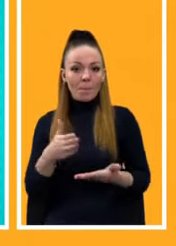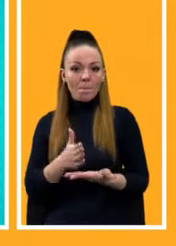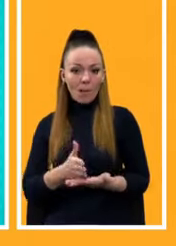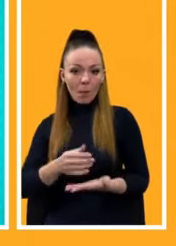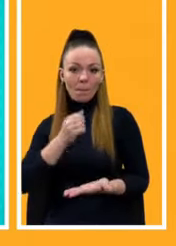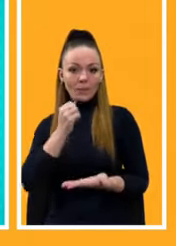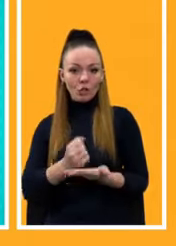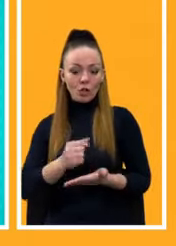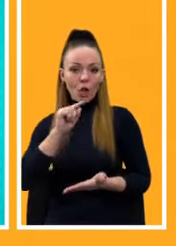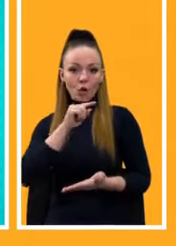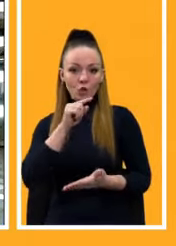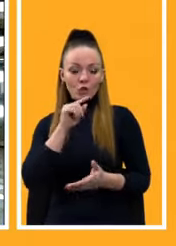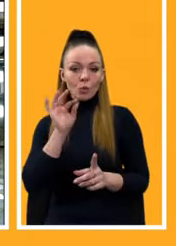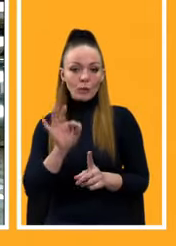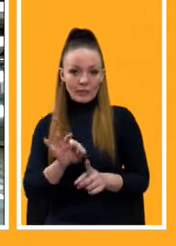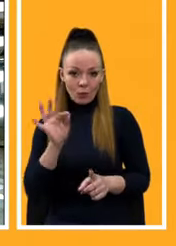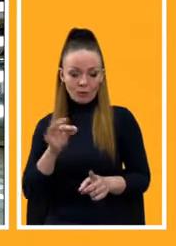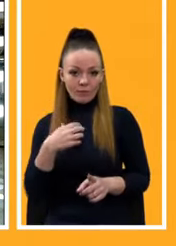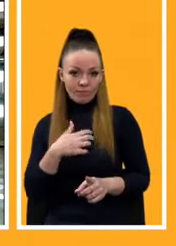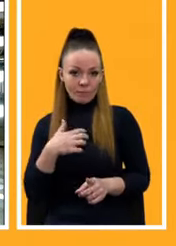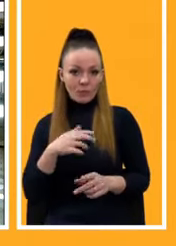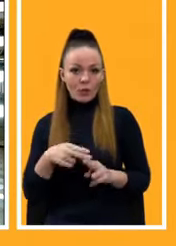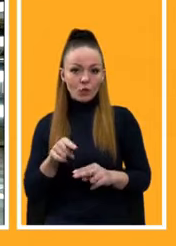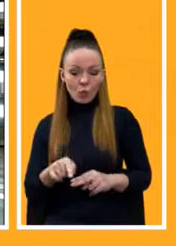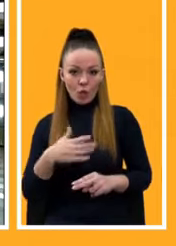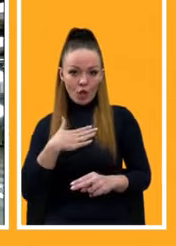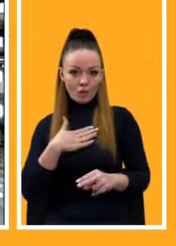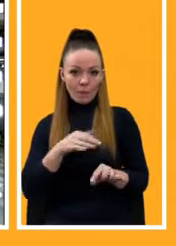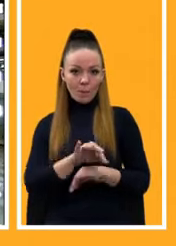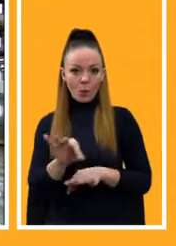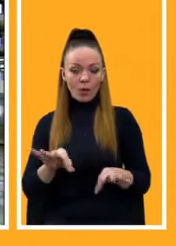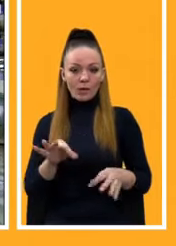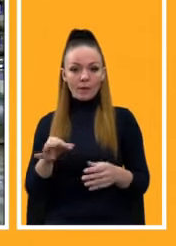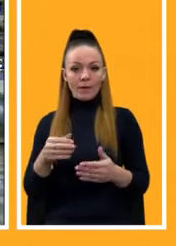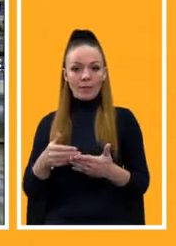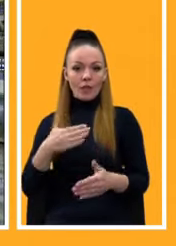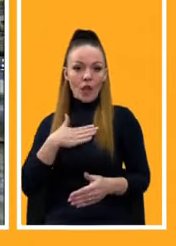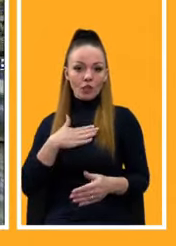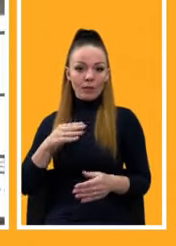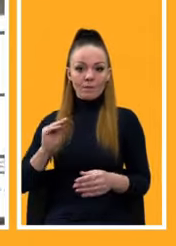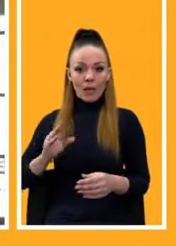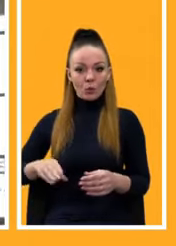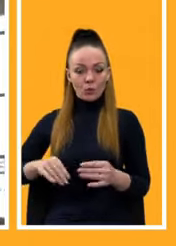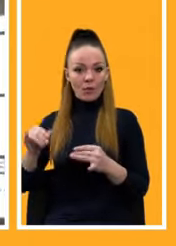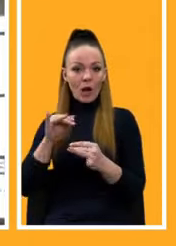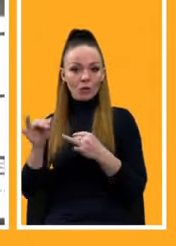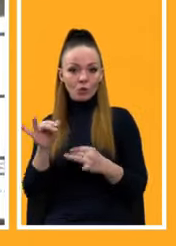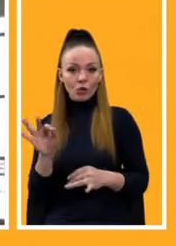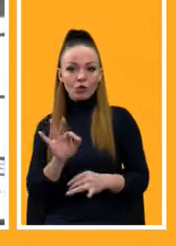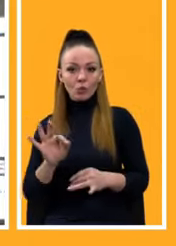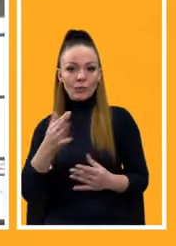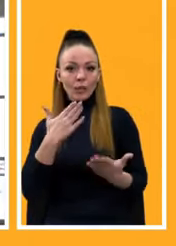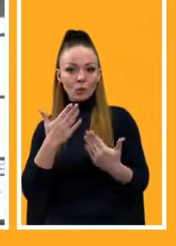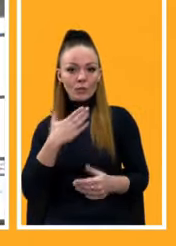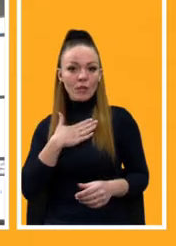економічної доцільності цього нашого проєкту від наших французьких консультантів, що стосується нашого